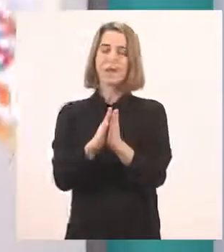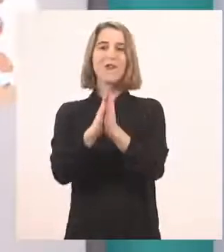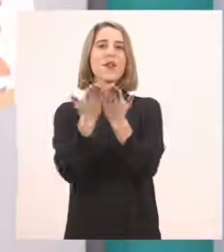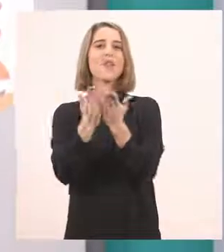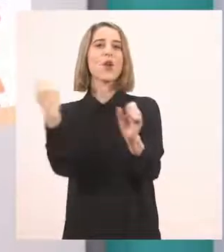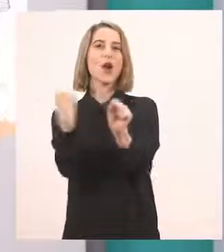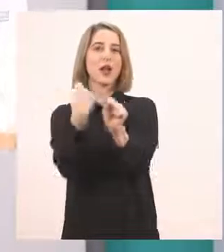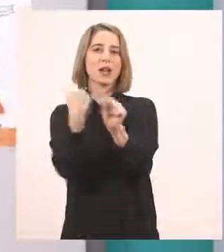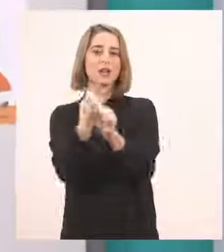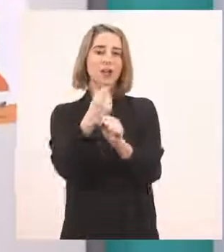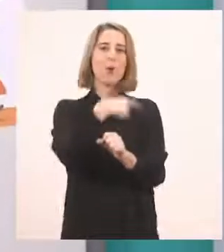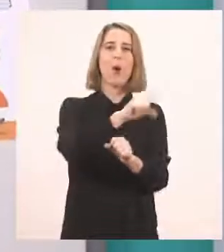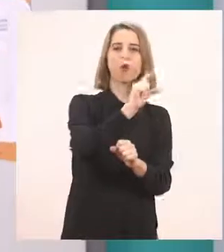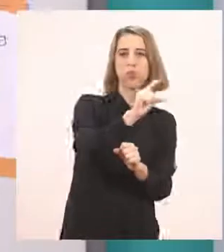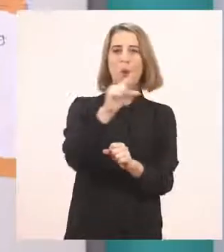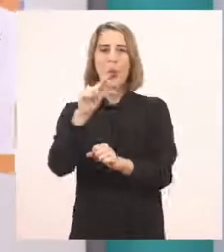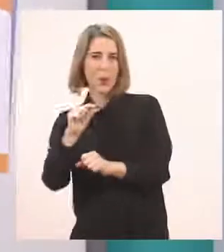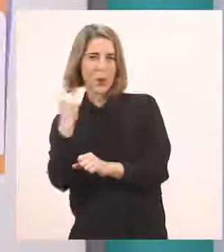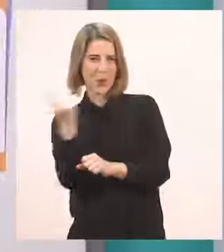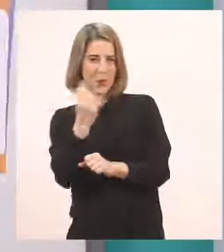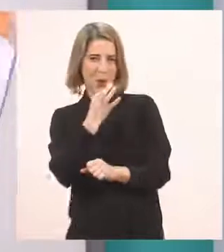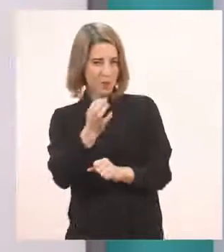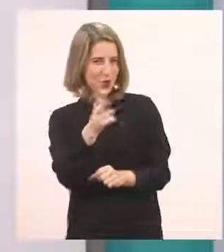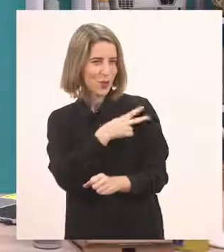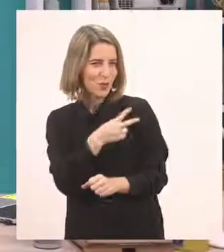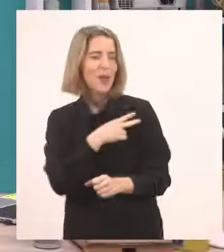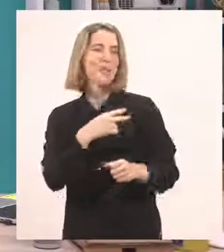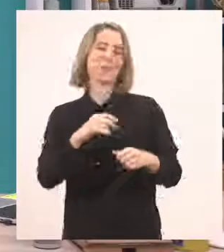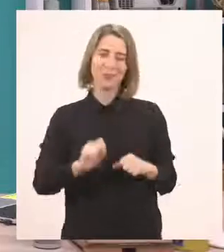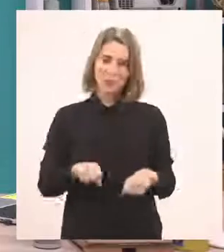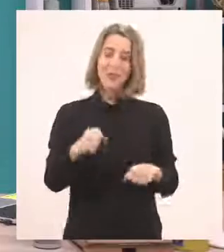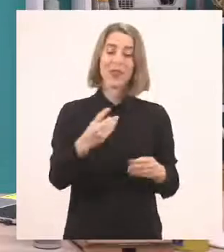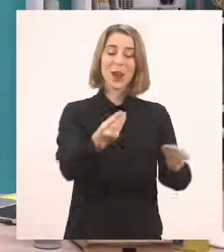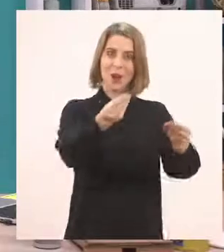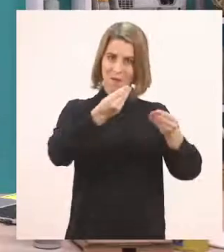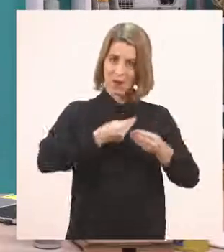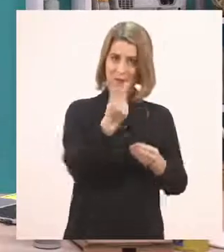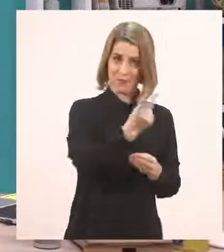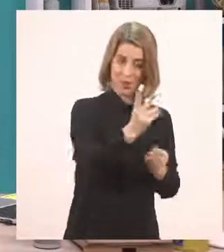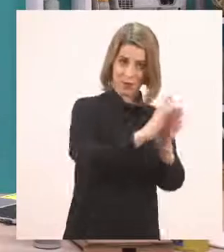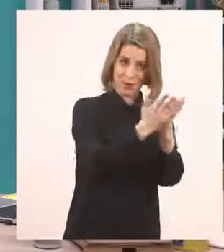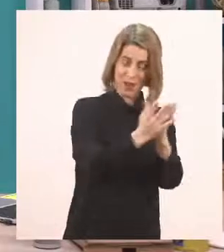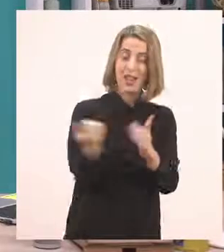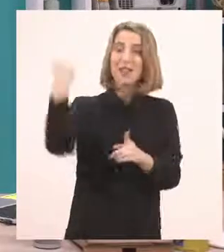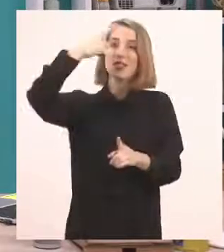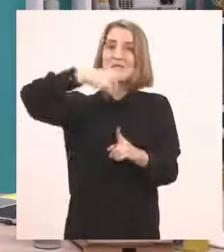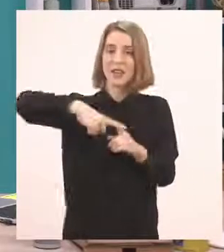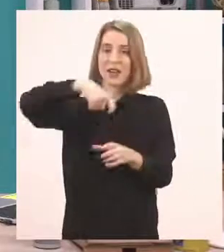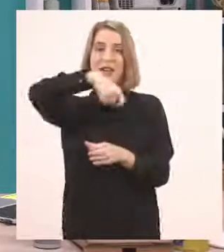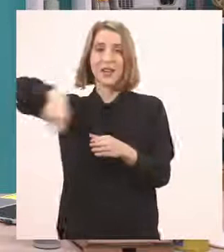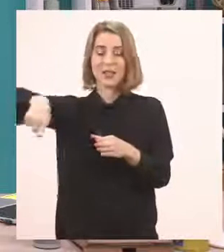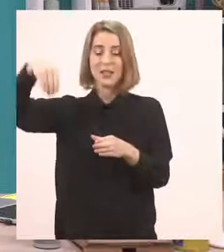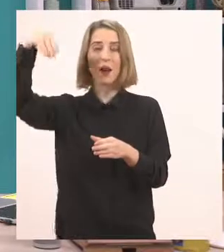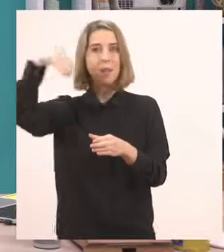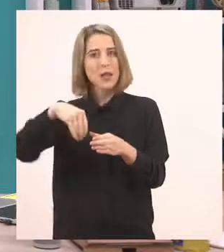εργασιών, το λεπτό, το χοντρό και το λεπτό όπως τα λέμε για να τα ξεχωρίσουμε. Θέλω επίσης να φέρετε την κασετίνα σας που